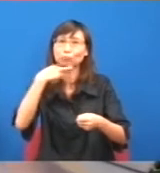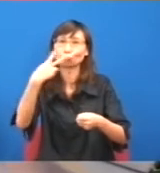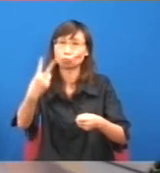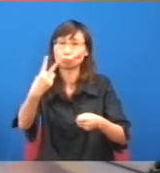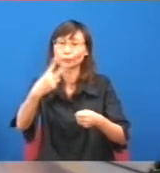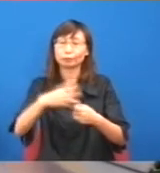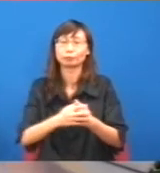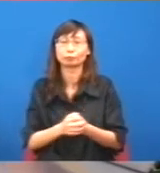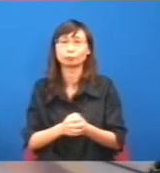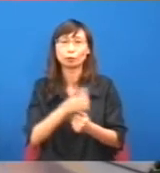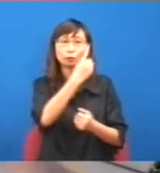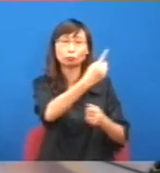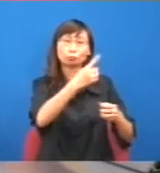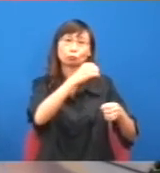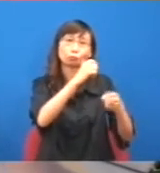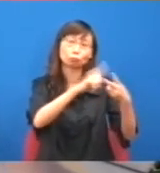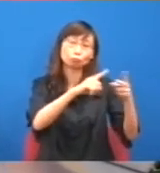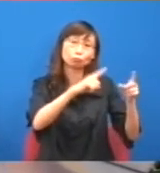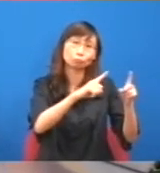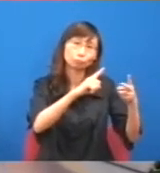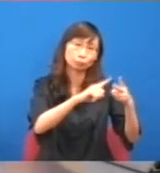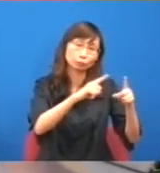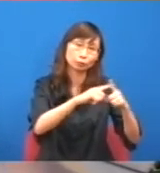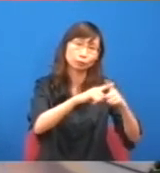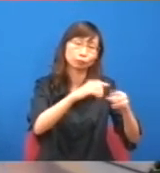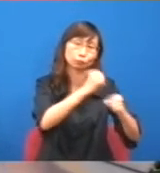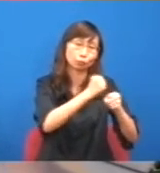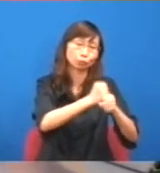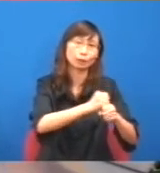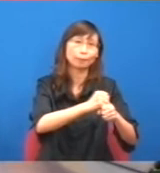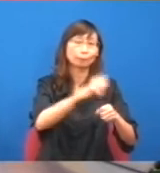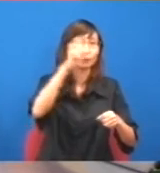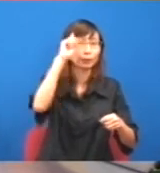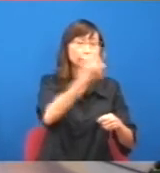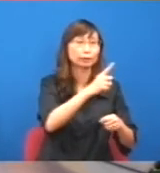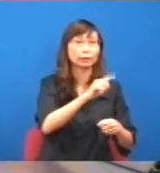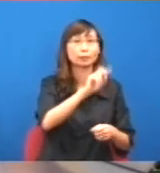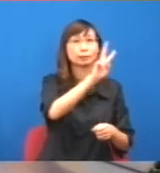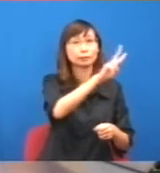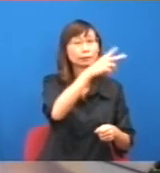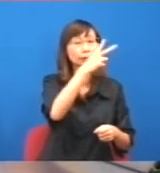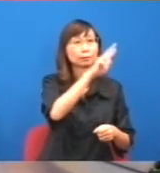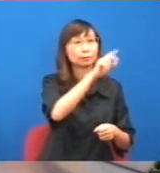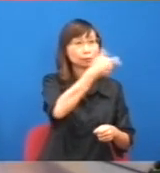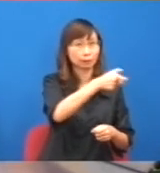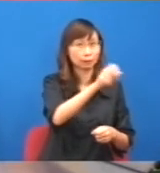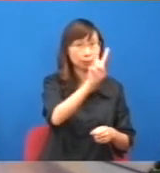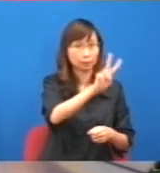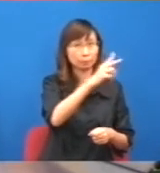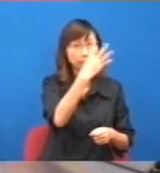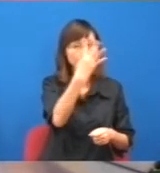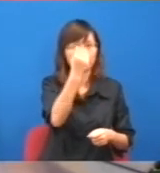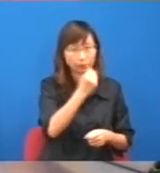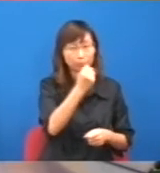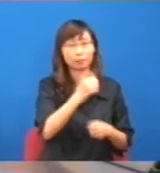人做8個小時240元,240元日日鋪鋪清,乘26元,